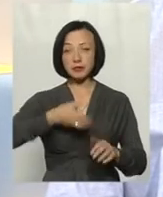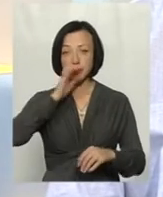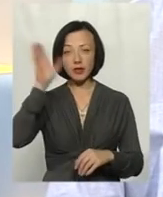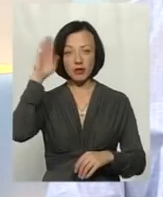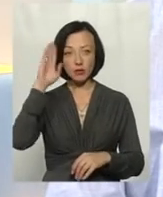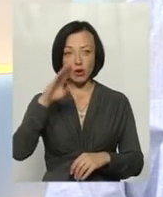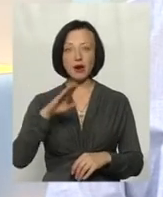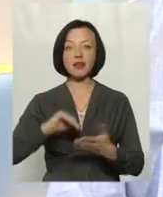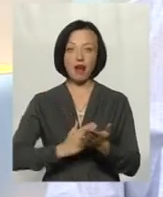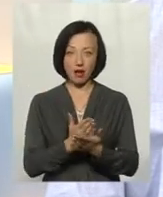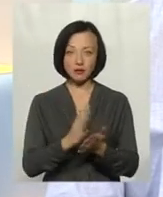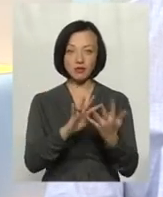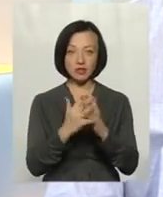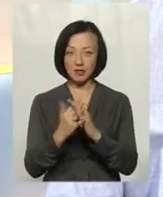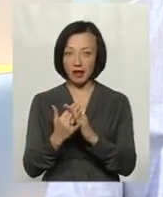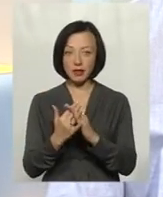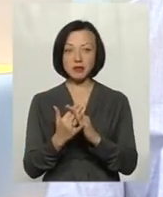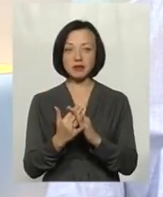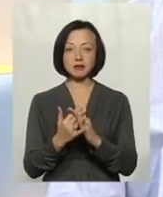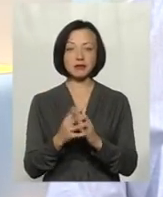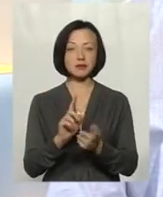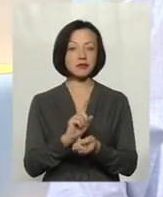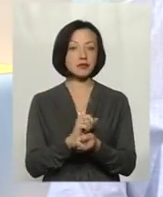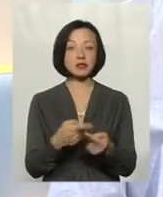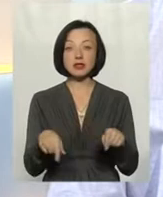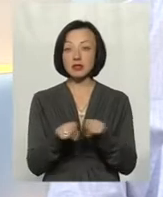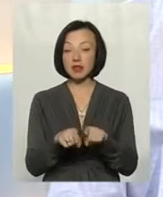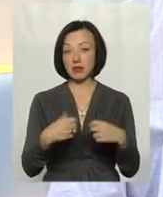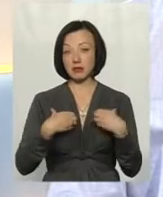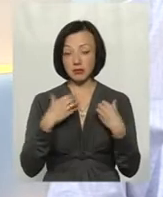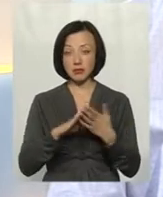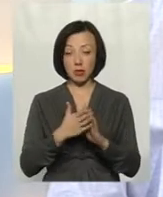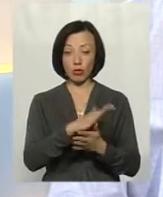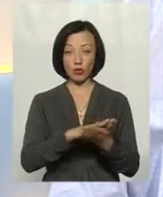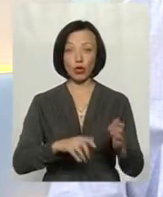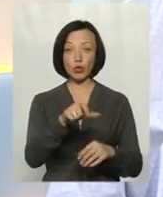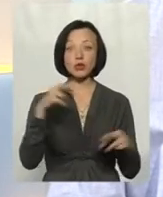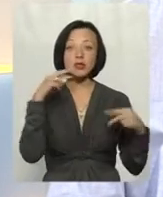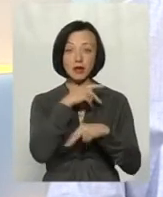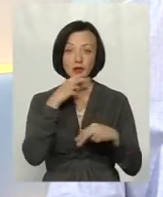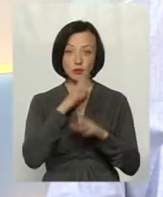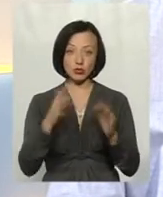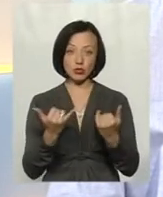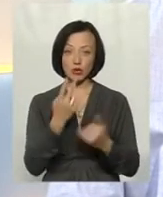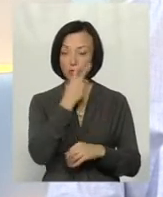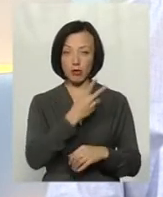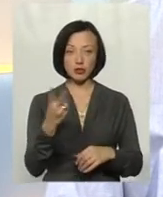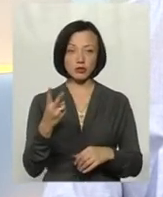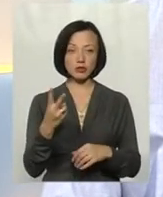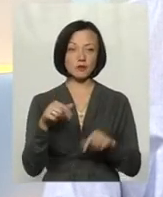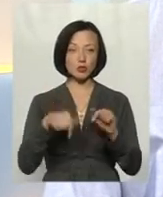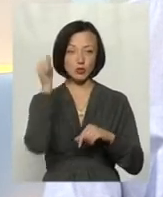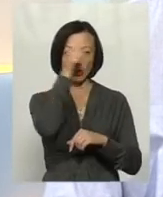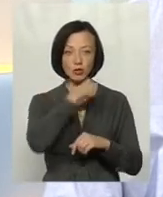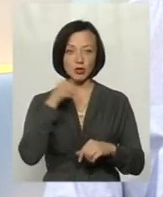водою з якістю, вона в селах настільки стала критична, що так далі буде продовжуватись, люди будуть тривити, що ми сьогодні бачили, в самому році